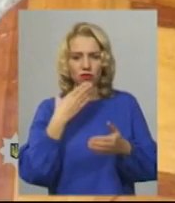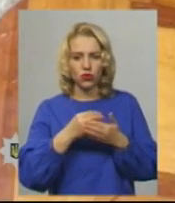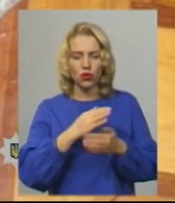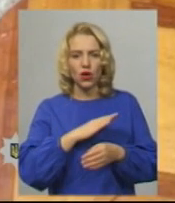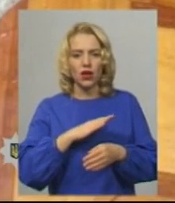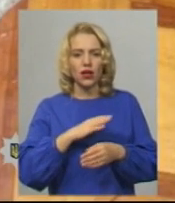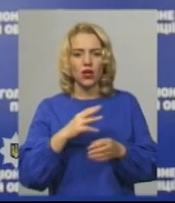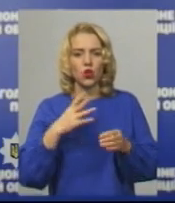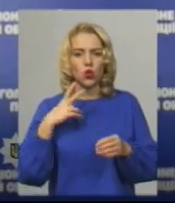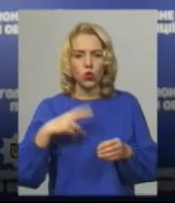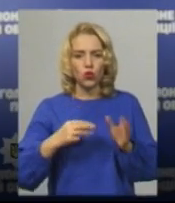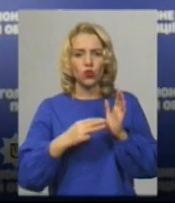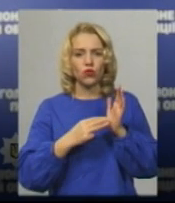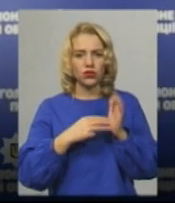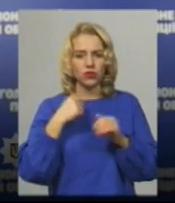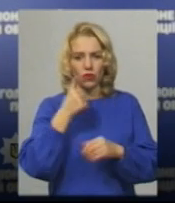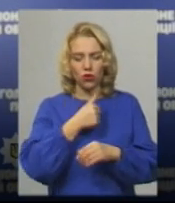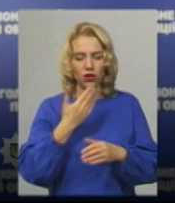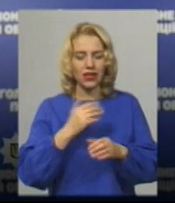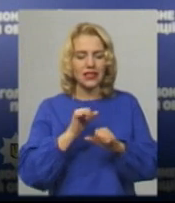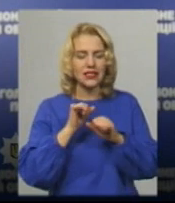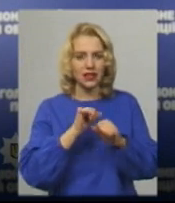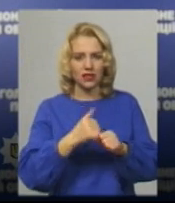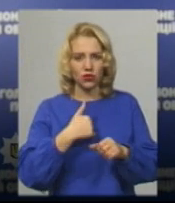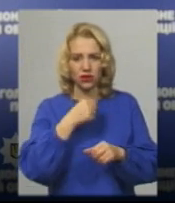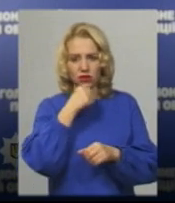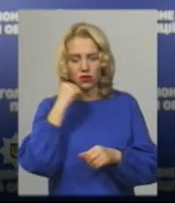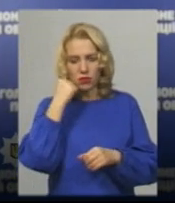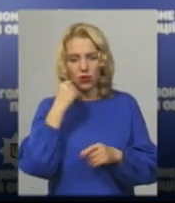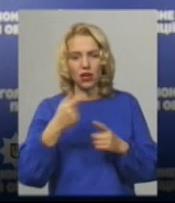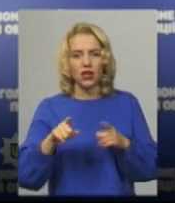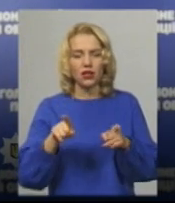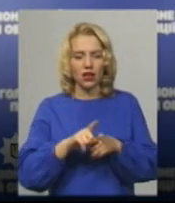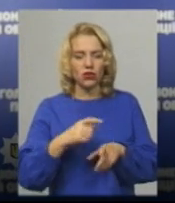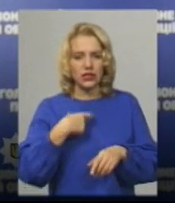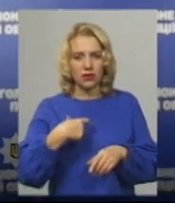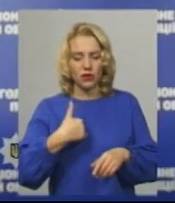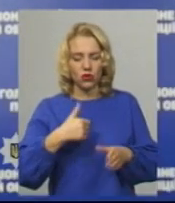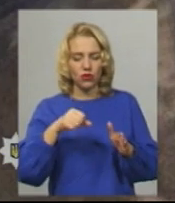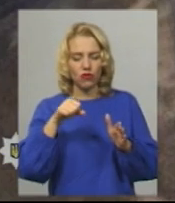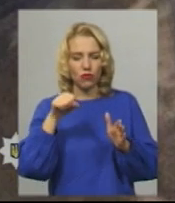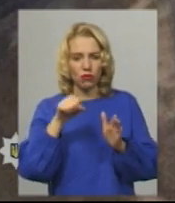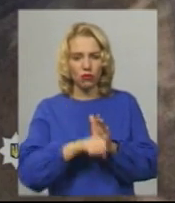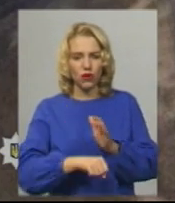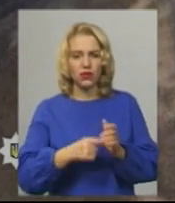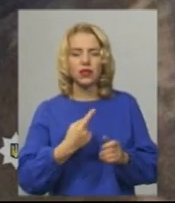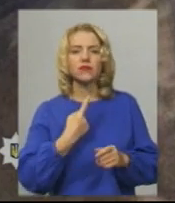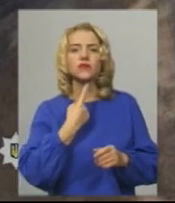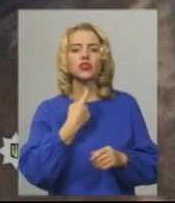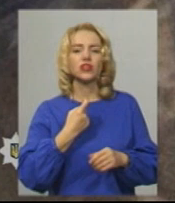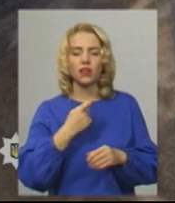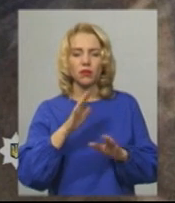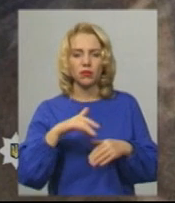від батька. Також після цього чоловік намагався вчинити самогусту, здійснивши постріл собі у щелепу, після чого він